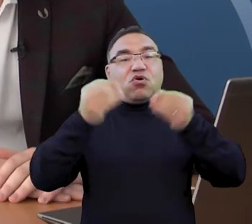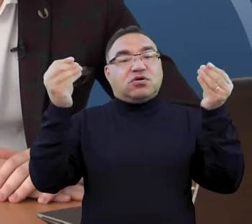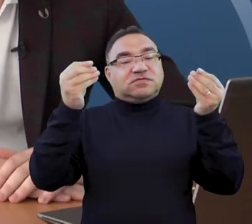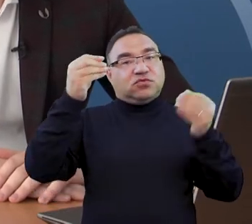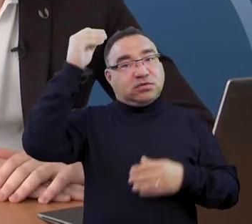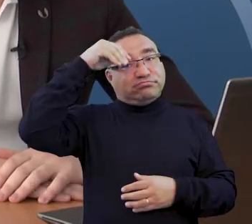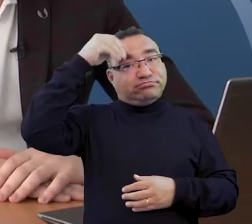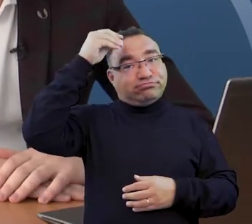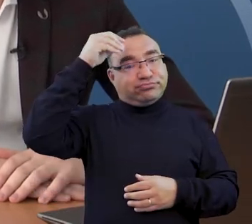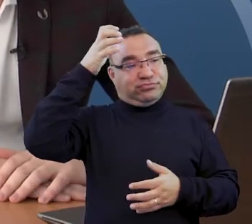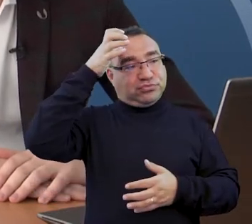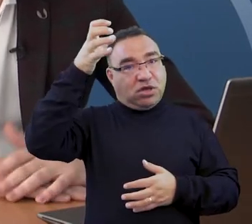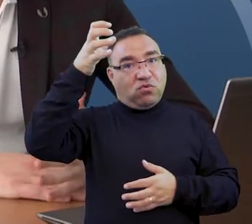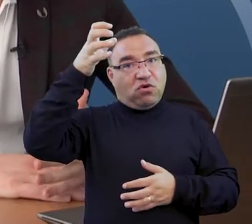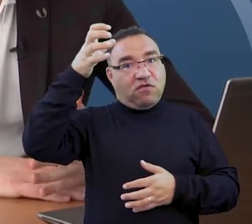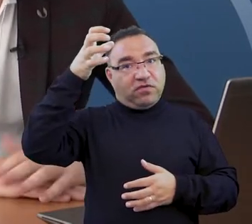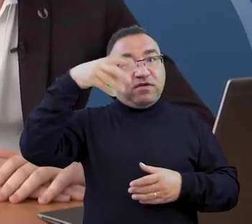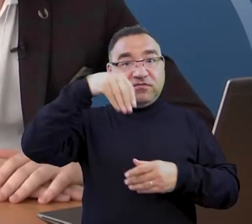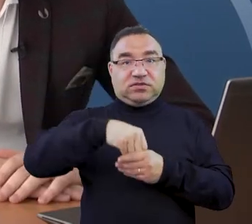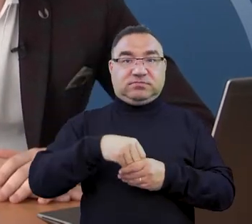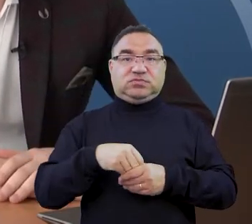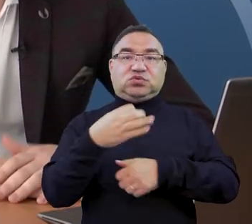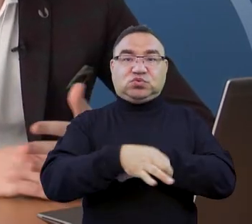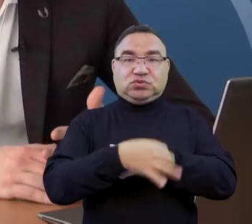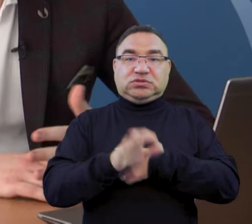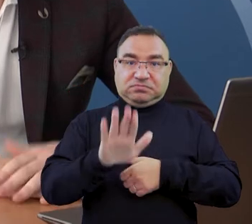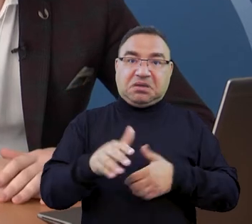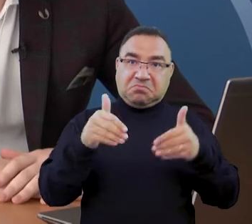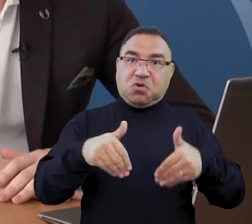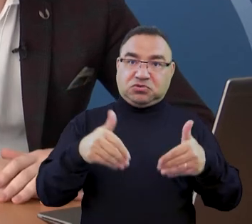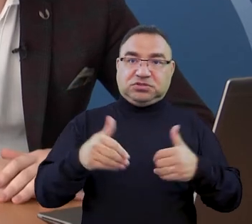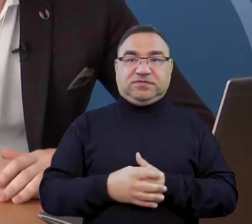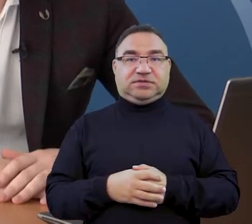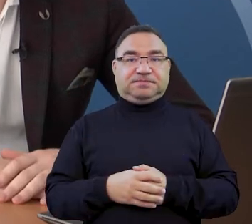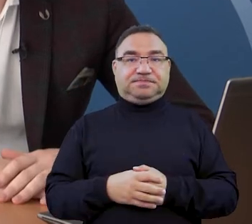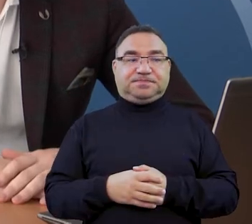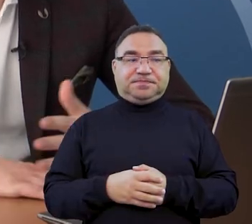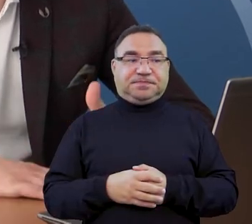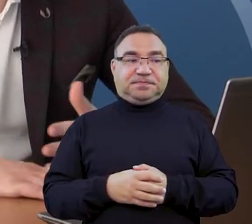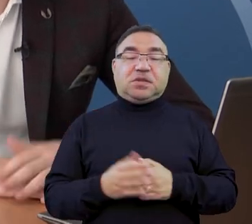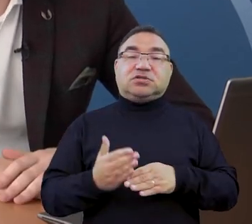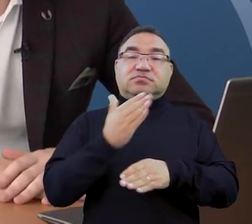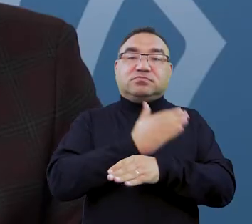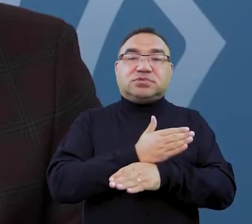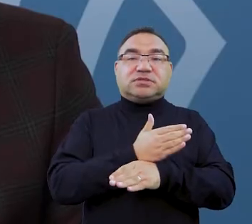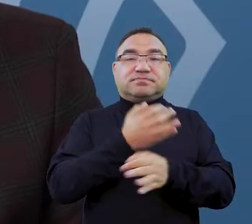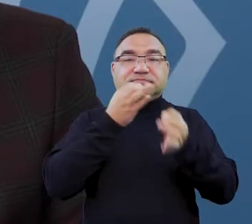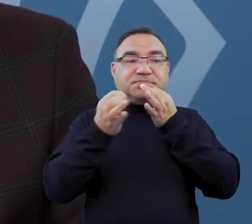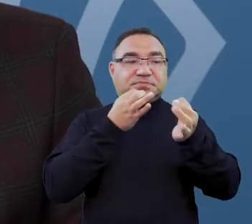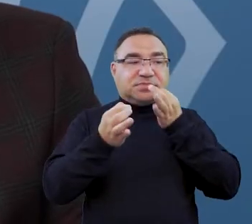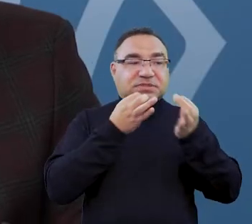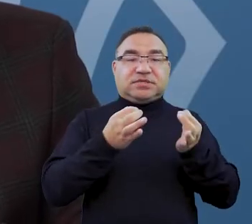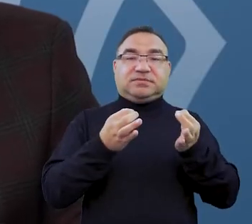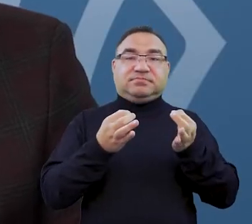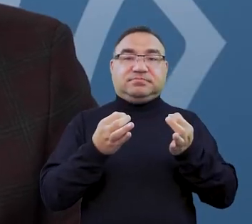naukowym również, który jest wśród studenci mają do tego możliwość. Szanowni Państwo, jeszcze przed rozpoczęciem